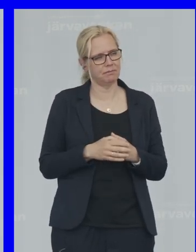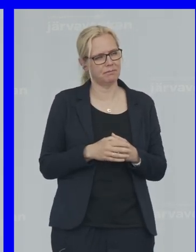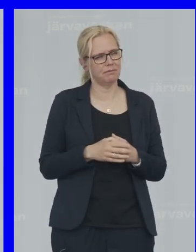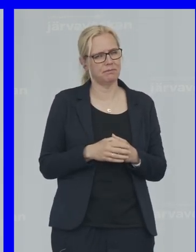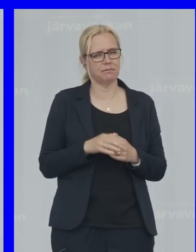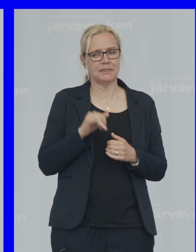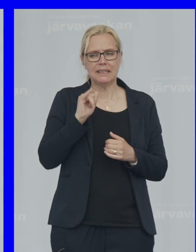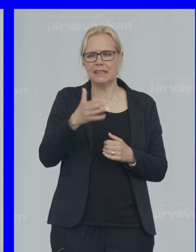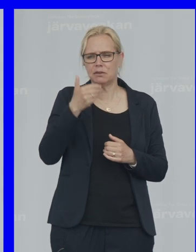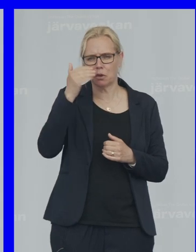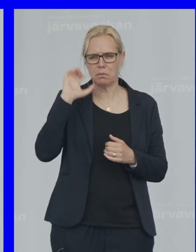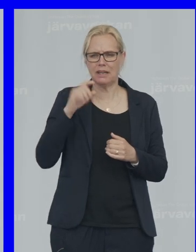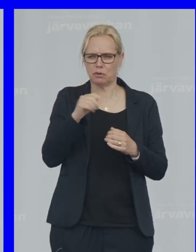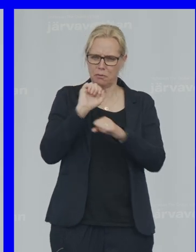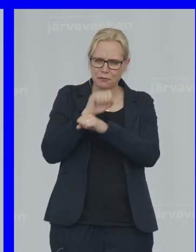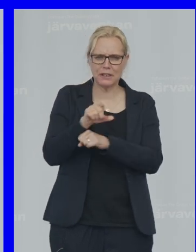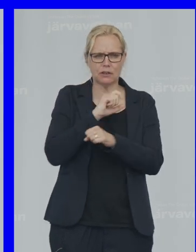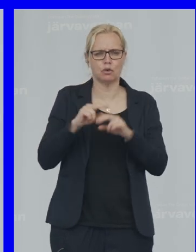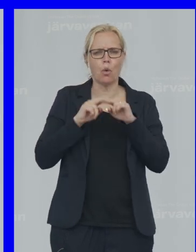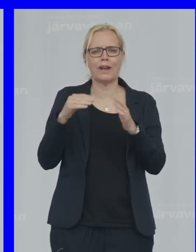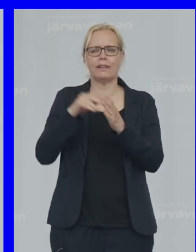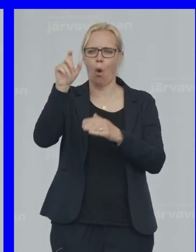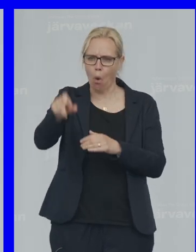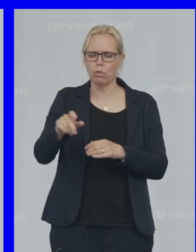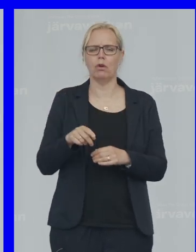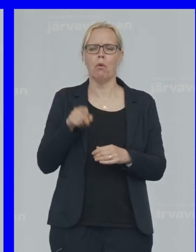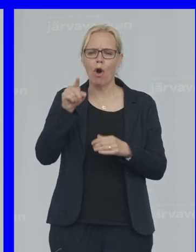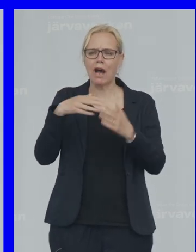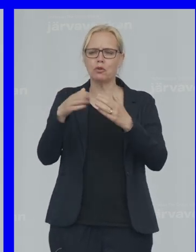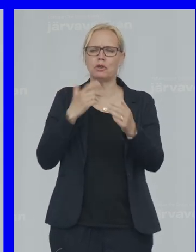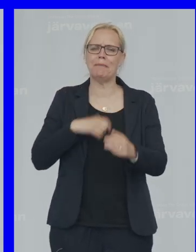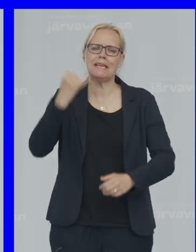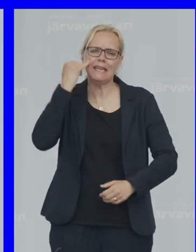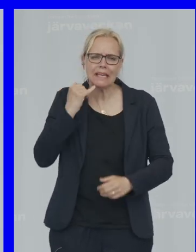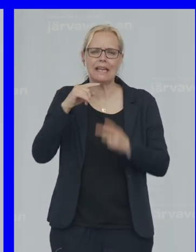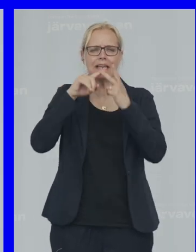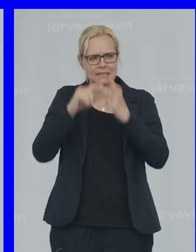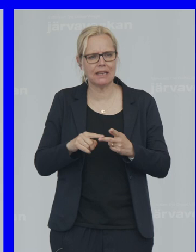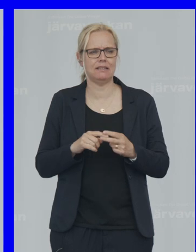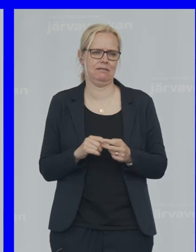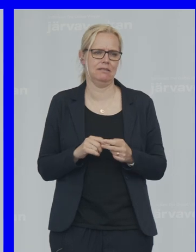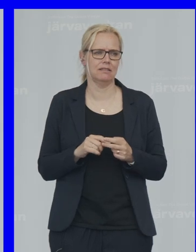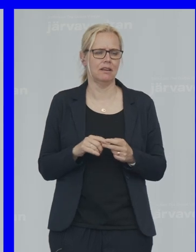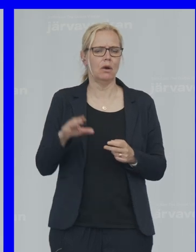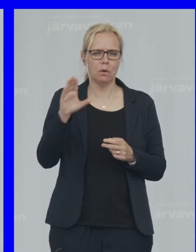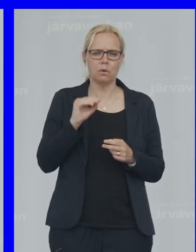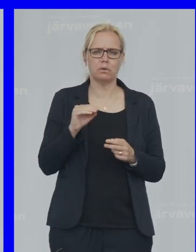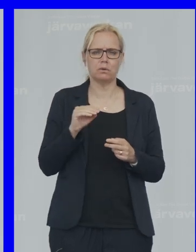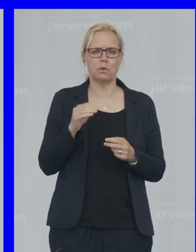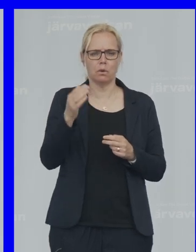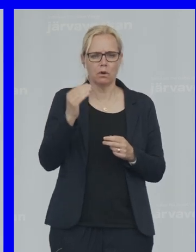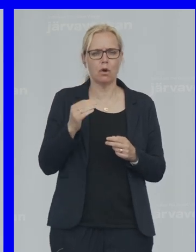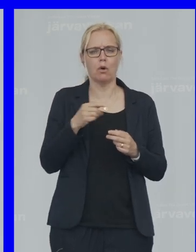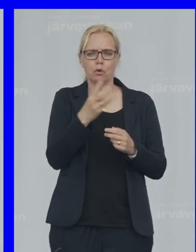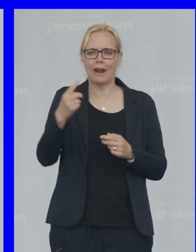I somras Tvingade de oss Att åka till honom Och då gjorde han mig Illa Igen Och då kom Några tanter